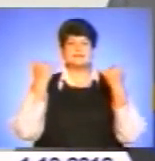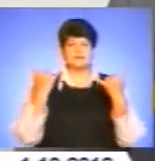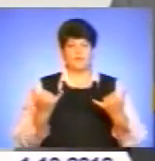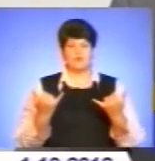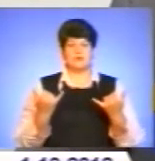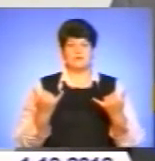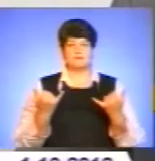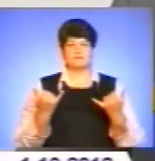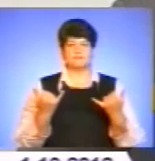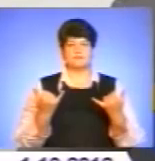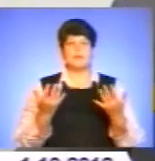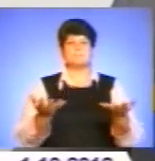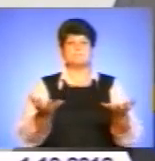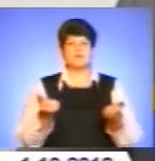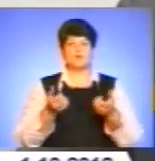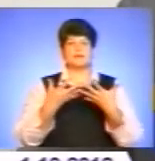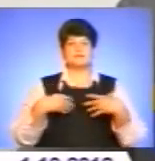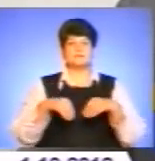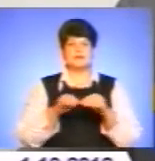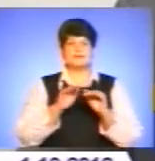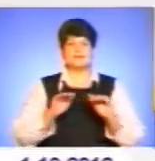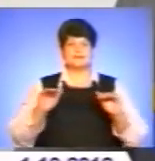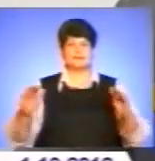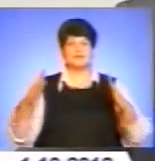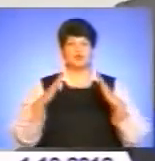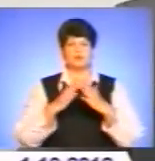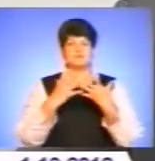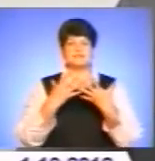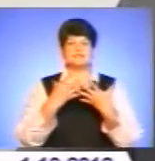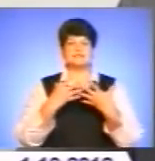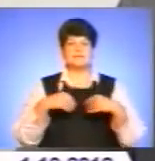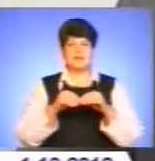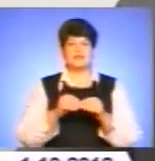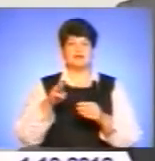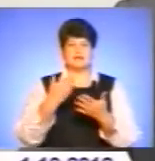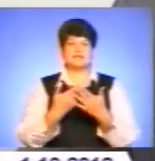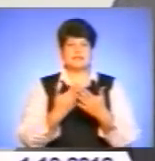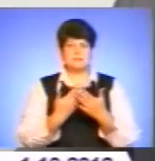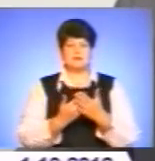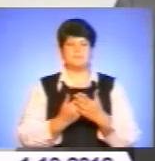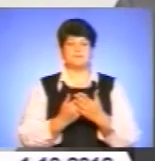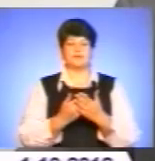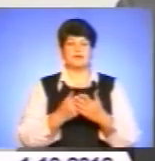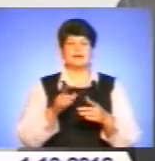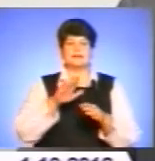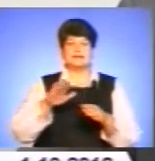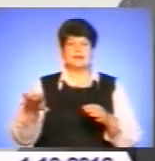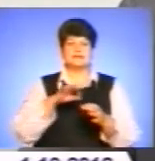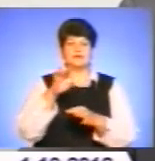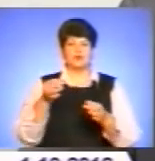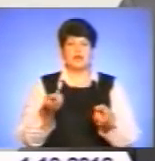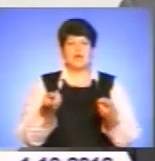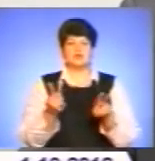прийомна сім'я, дітський дім семейного типу, інші форми семейного віспитання, дітей-сирот, лишённих